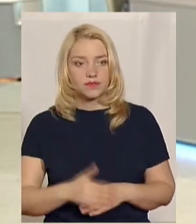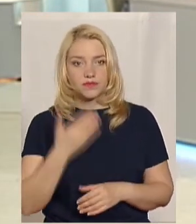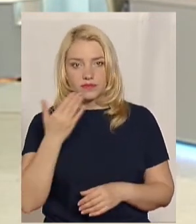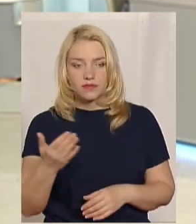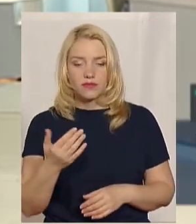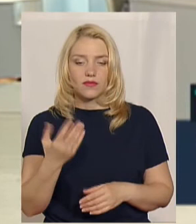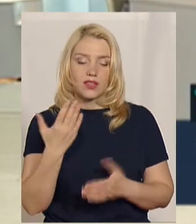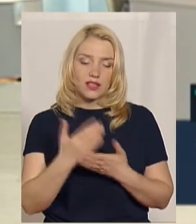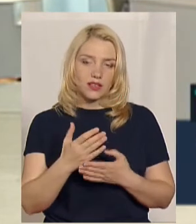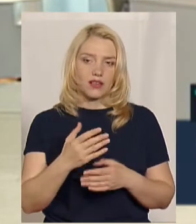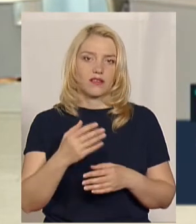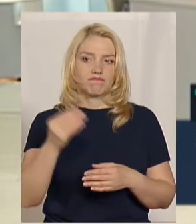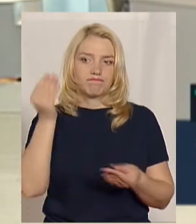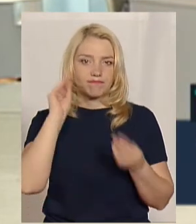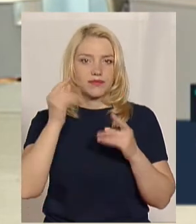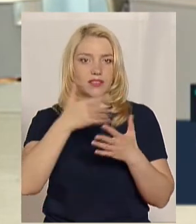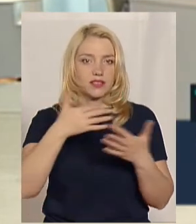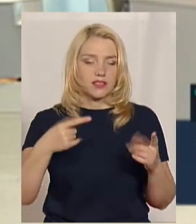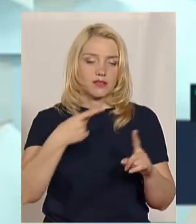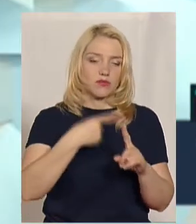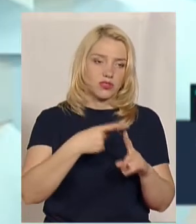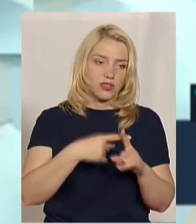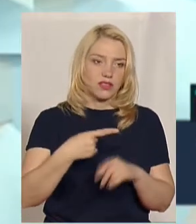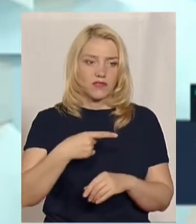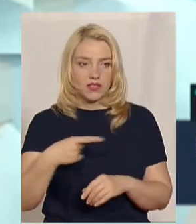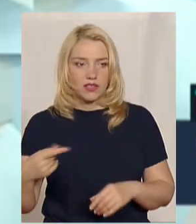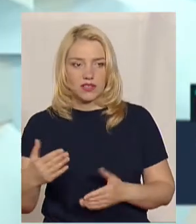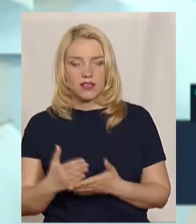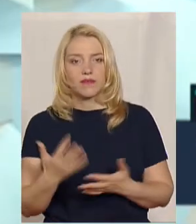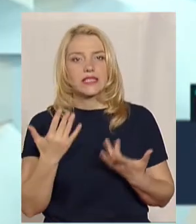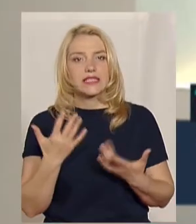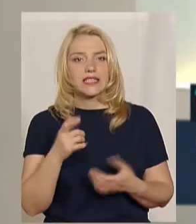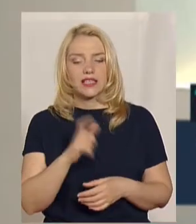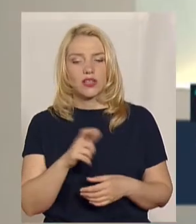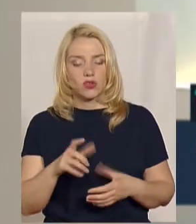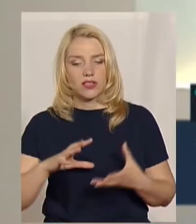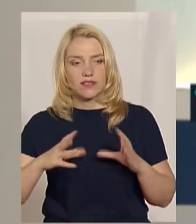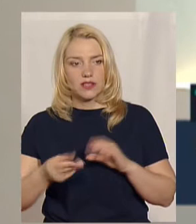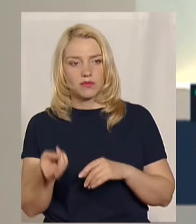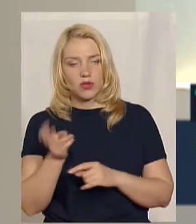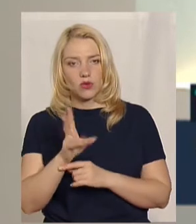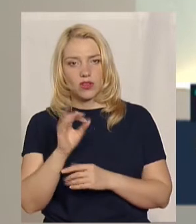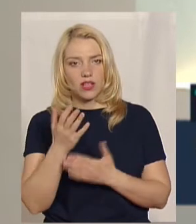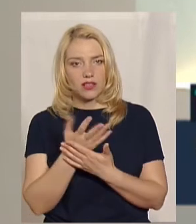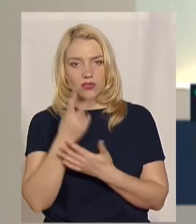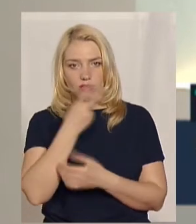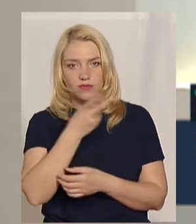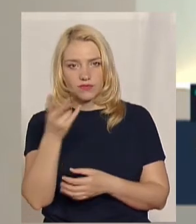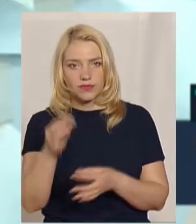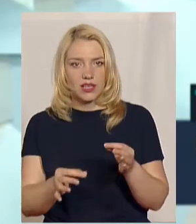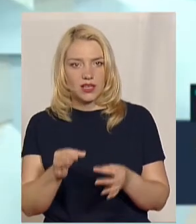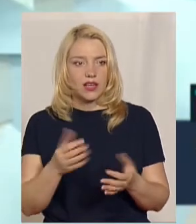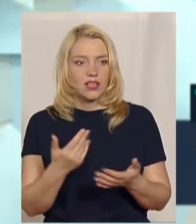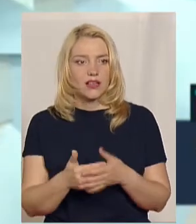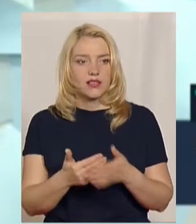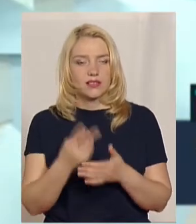і позитивні, і негативні, не знаю, які можна сказати. А скільки людей загалом там приходить на перегляд? Взагалі десь